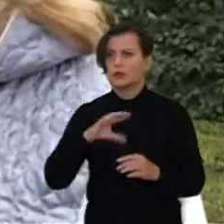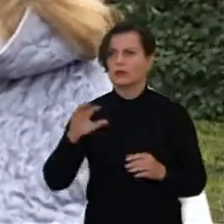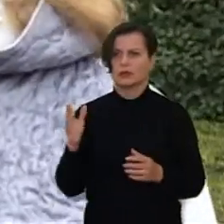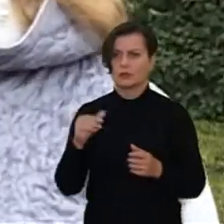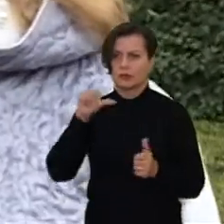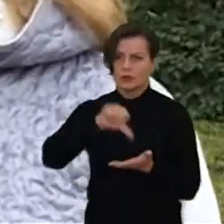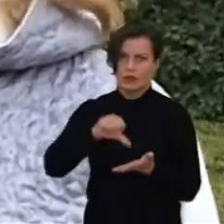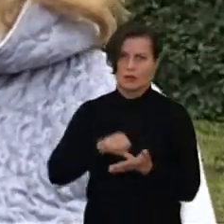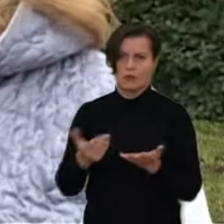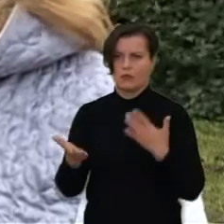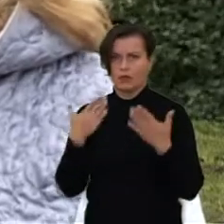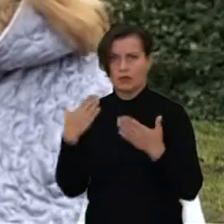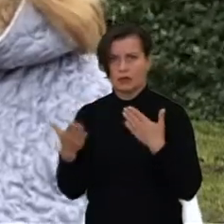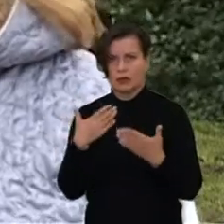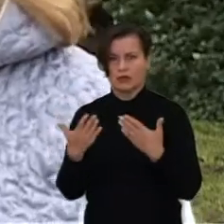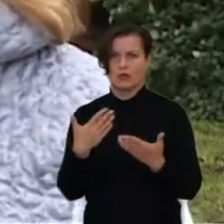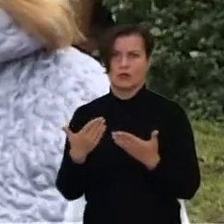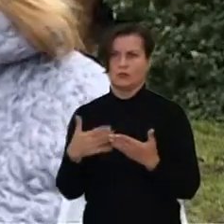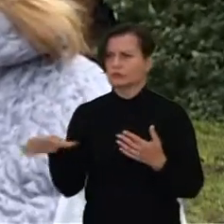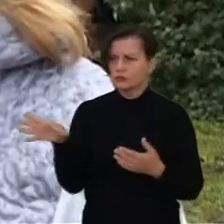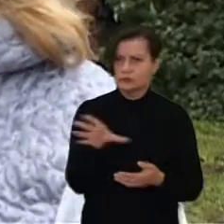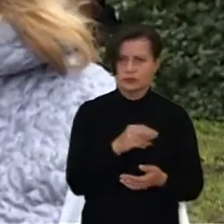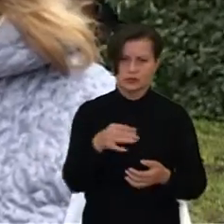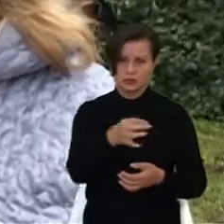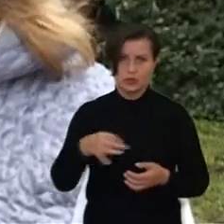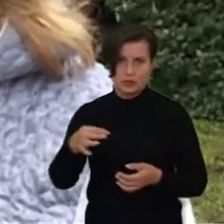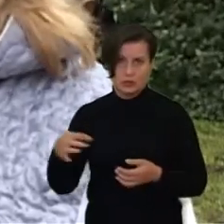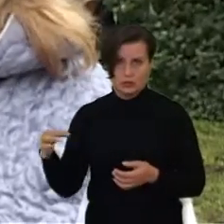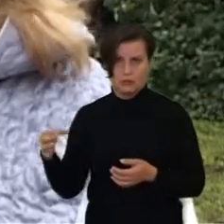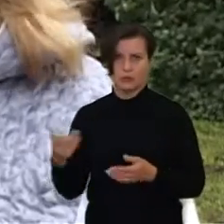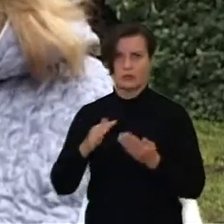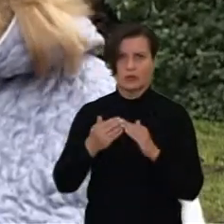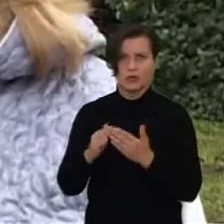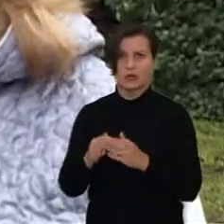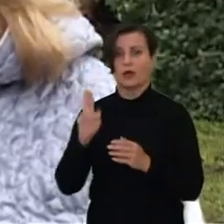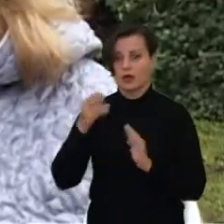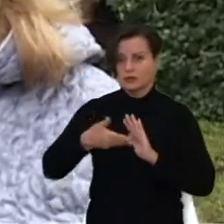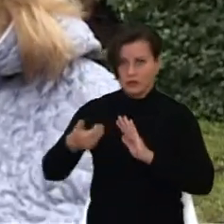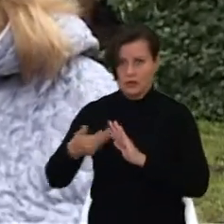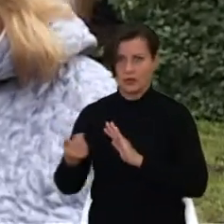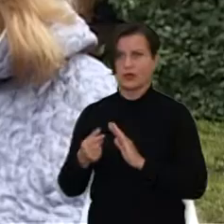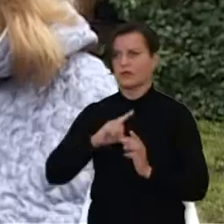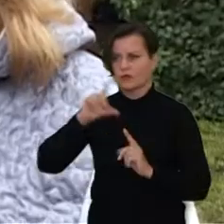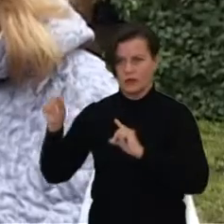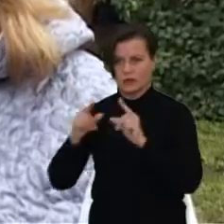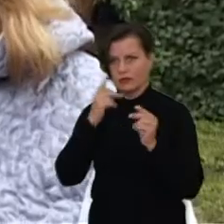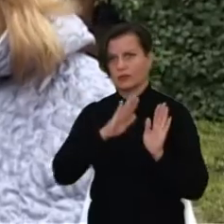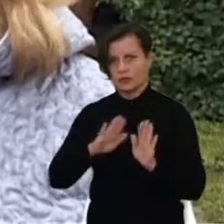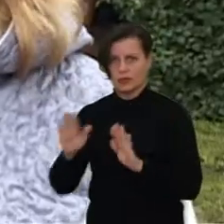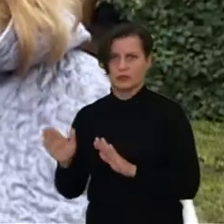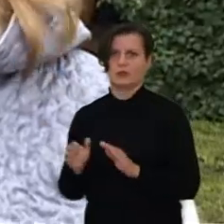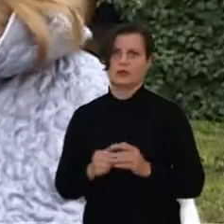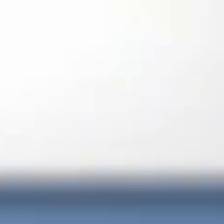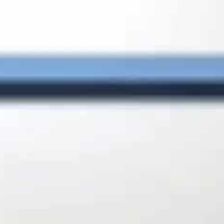kažkur dalyvauti ir bendraujam su visais rajonais ir miestais, kur kas kviečia, visą laiką į parodėlęs